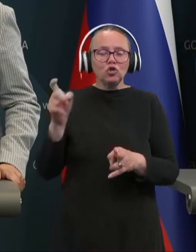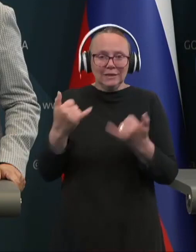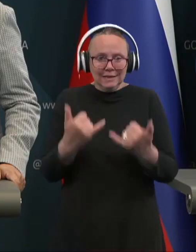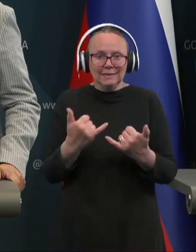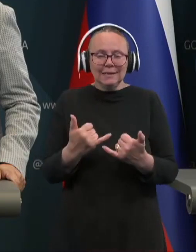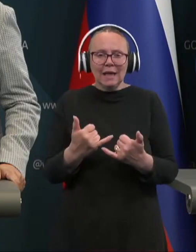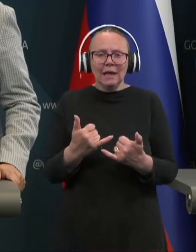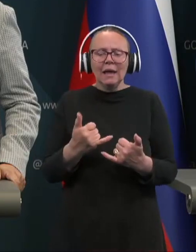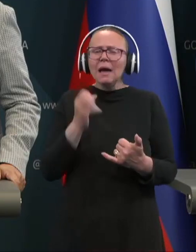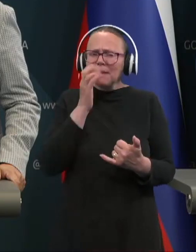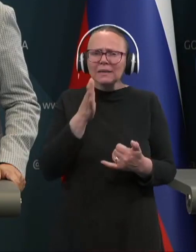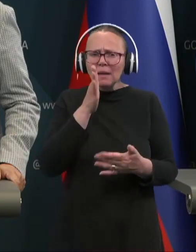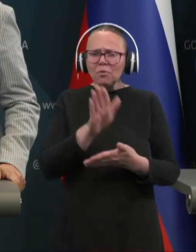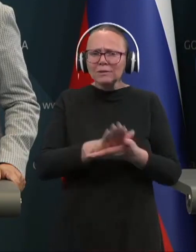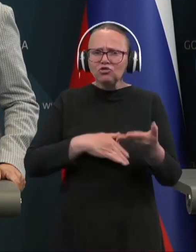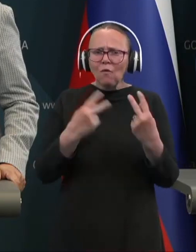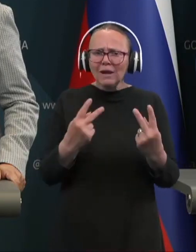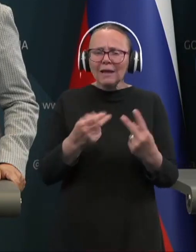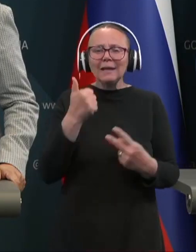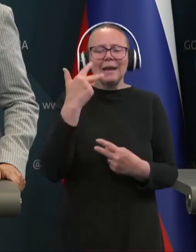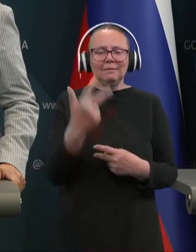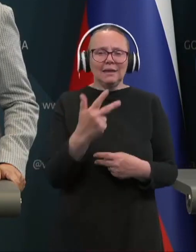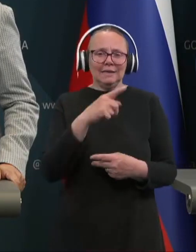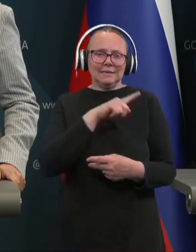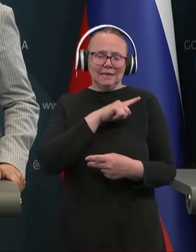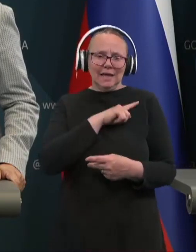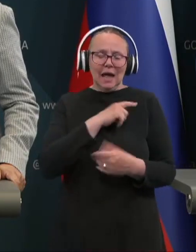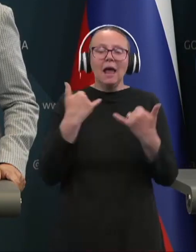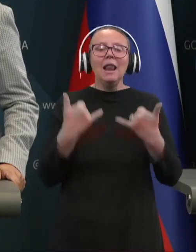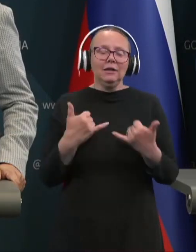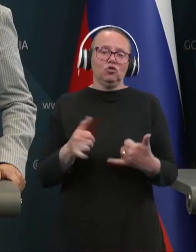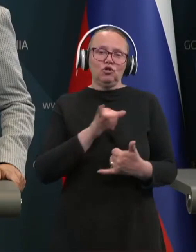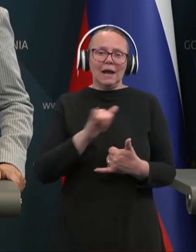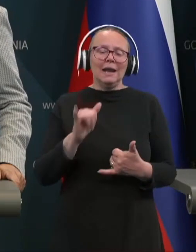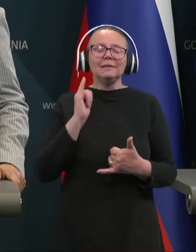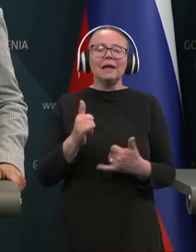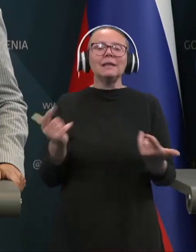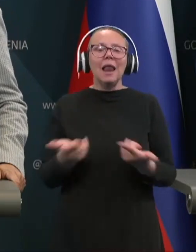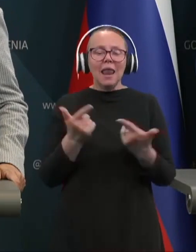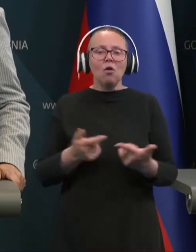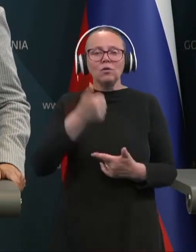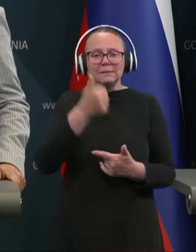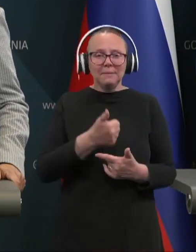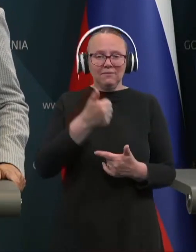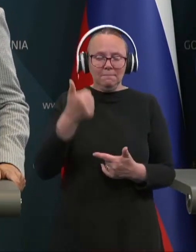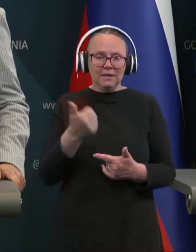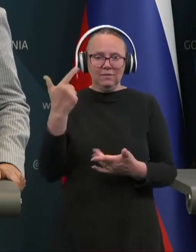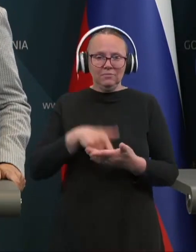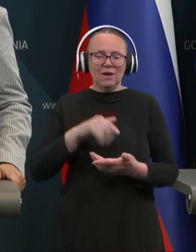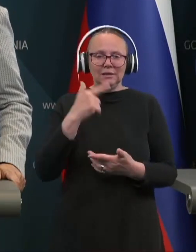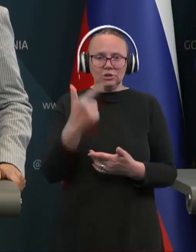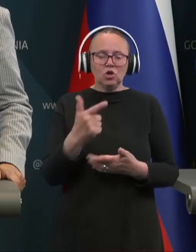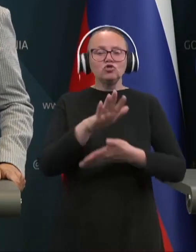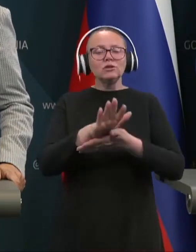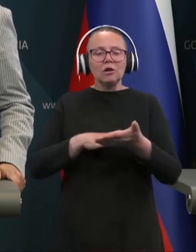računate, da bo kdaj stopil veljavo? 31.12. letošnjega leta, da lahko s prvim prvim 2025